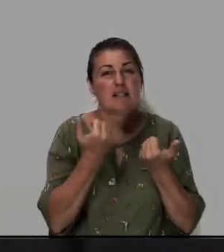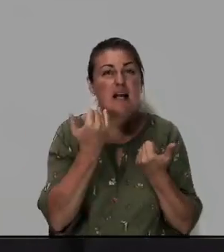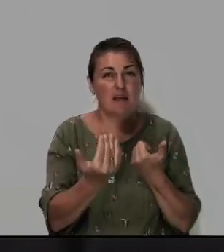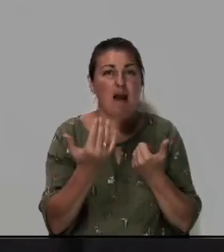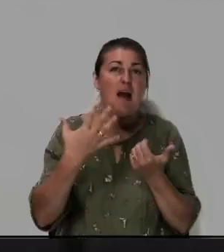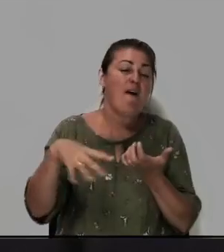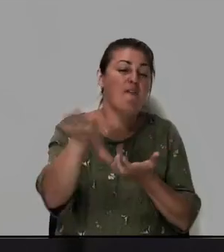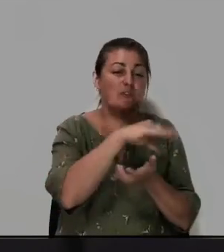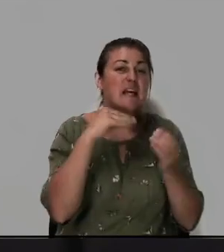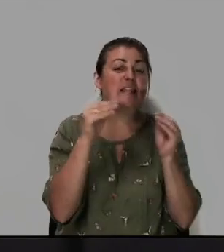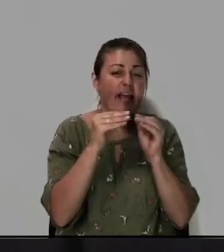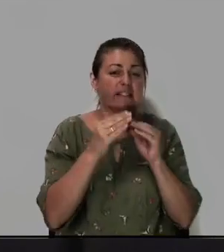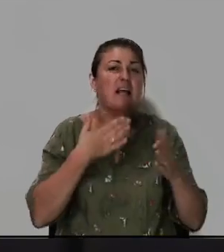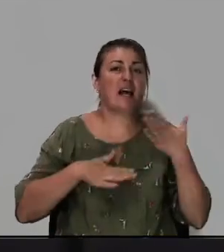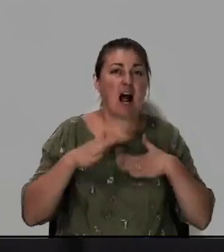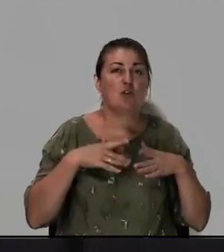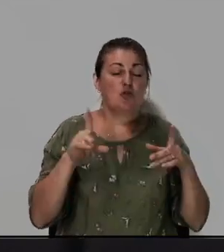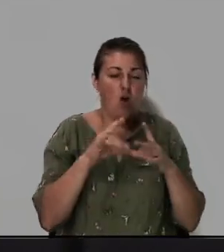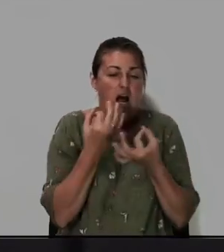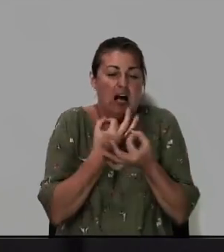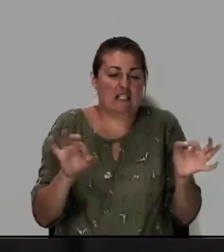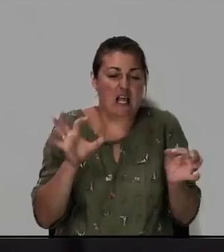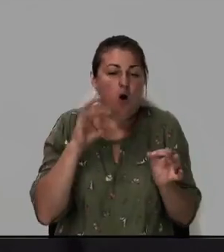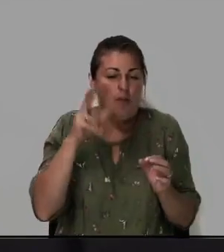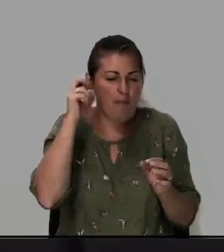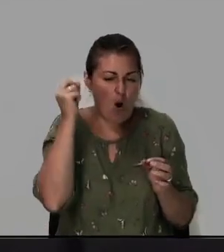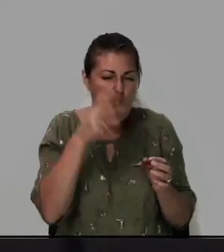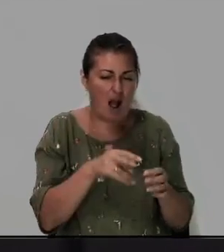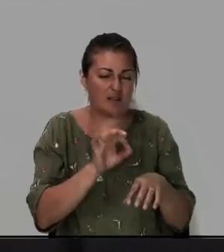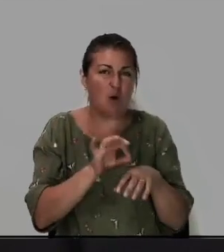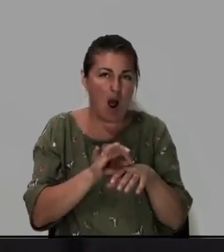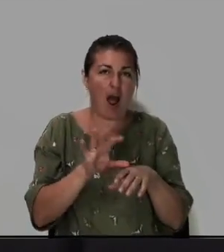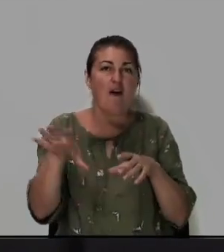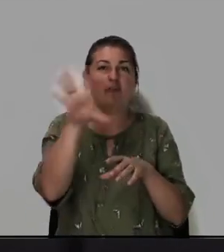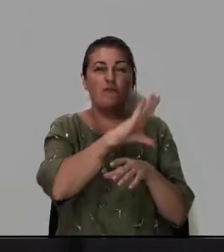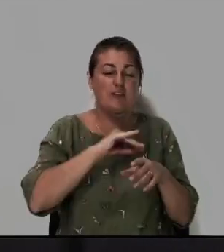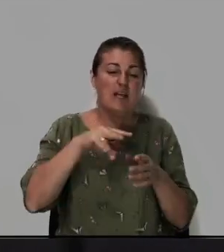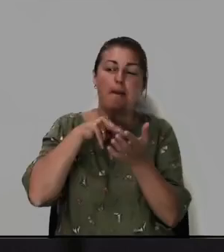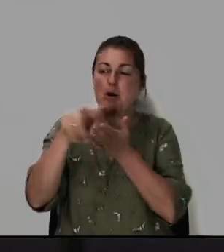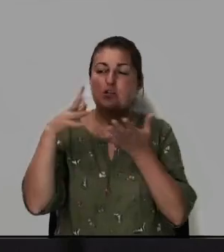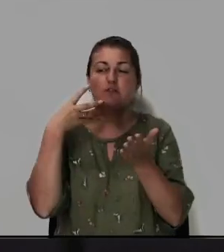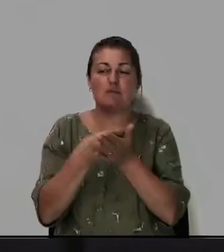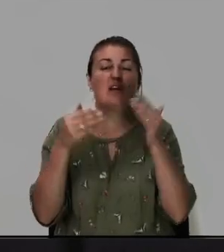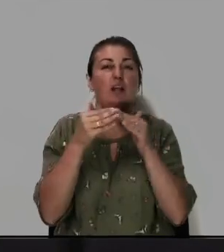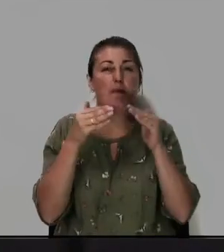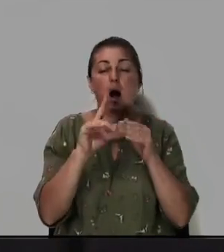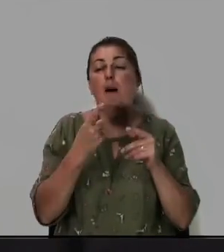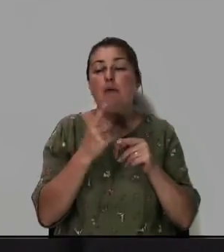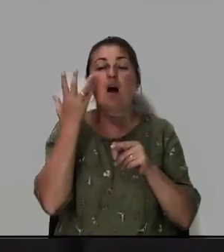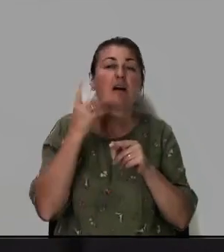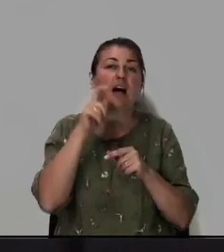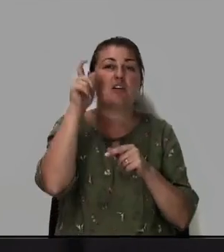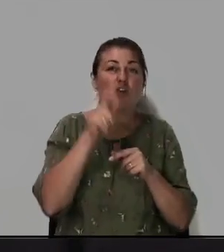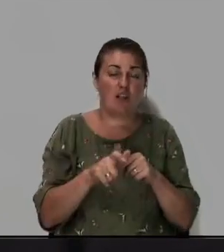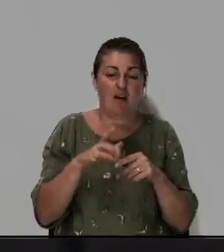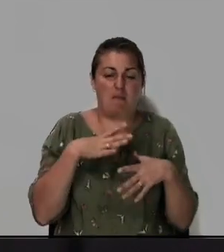Все десять радовались, что освободились от проказа. Все они пошли в свои дома. Потому что когда человек в